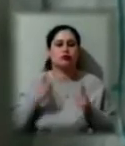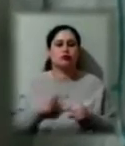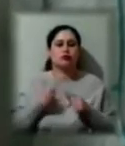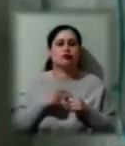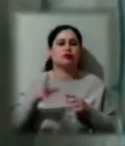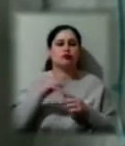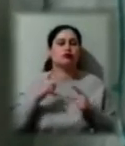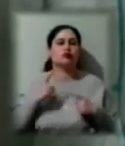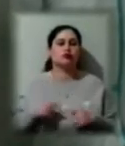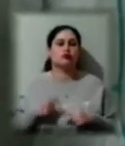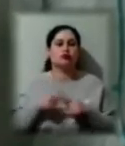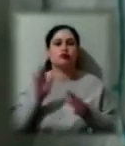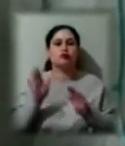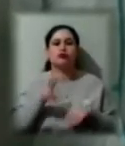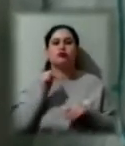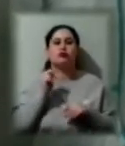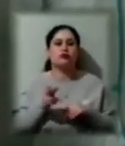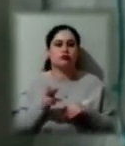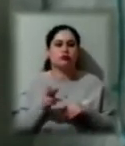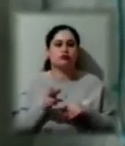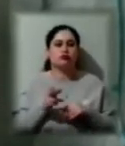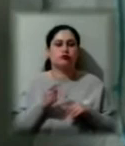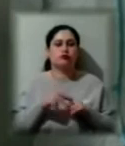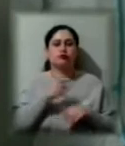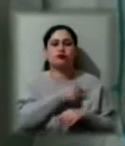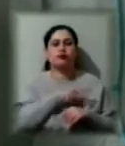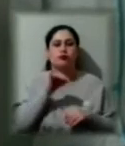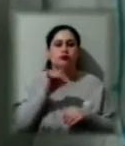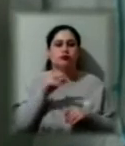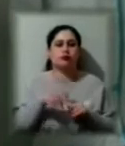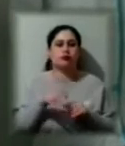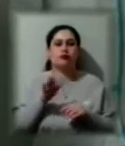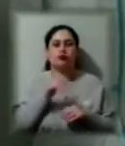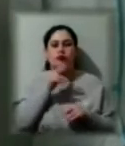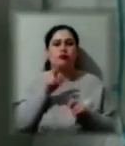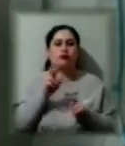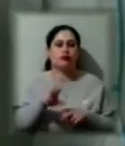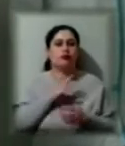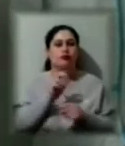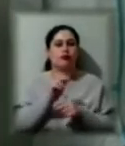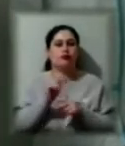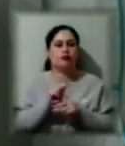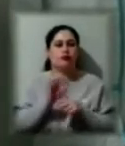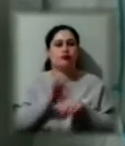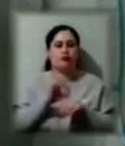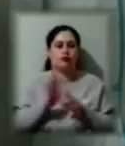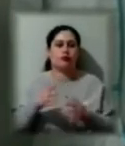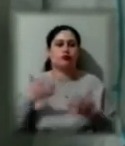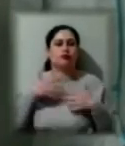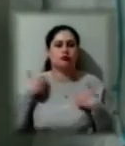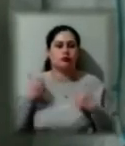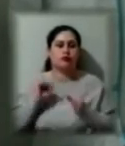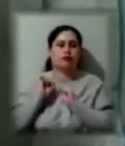після того, як медичний персонал побував в контакті з больними, знімається і утилізується. Тут